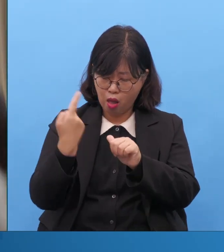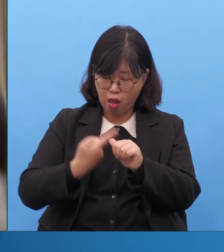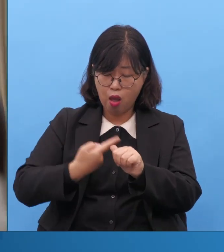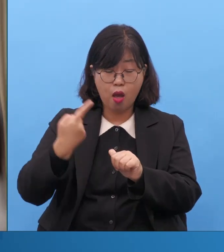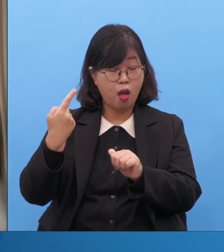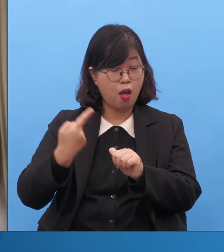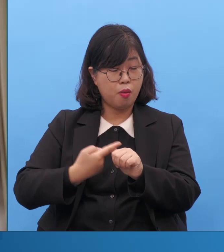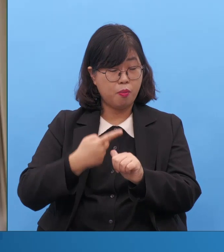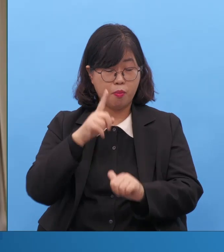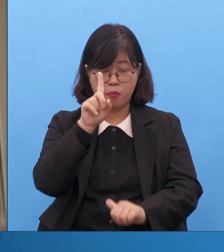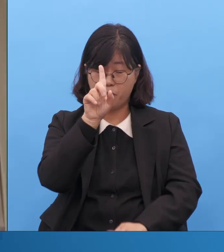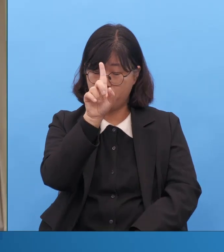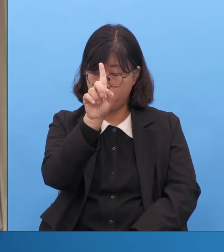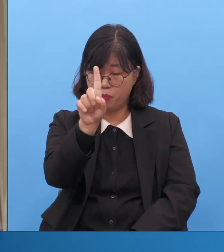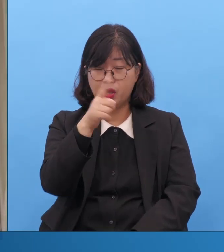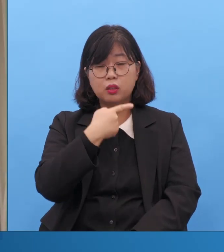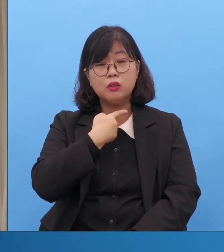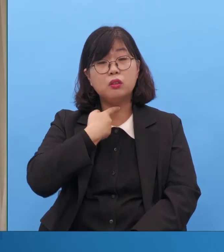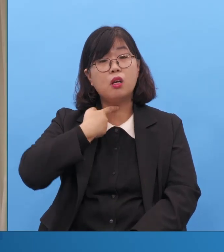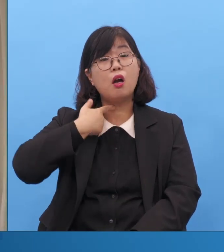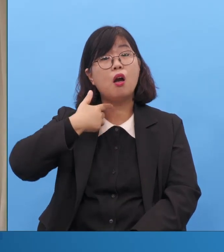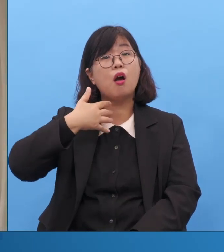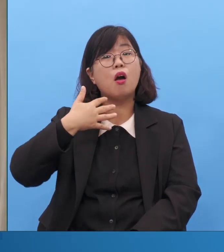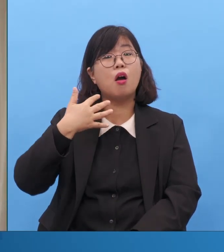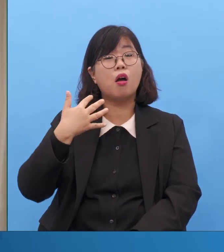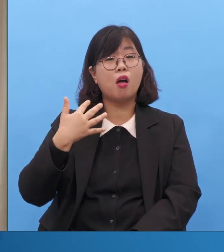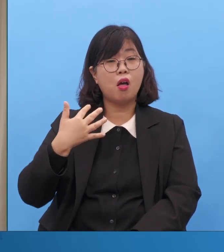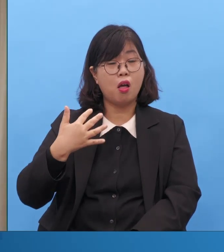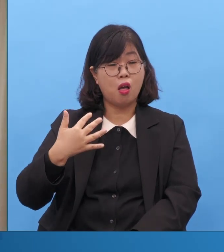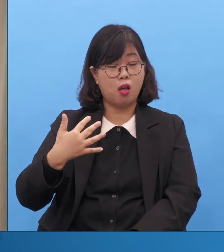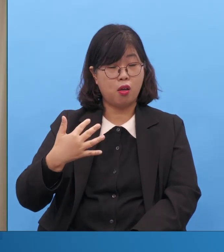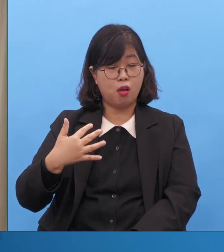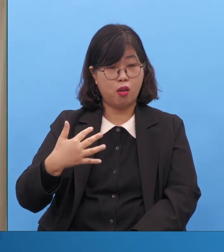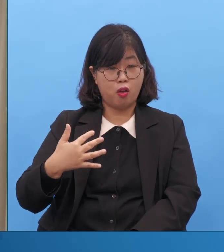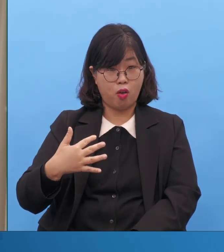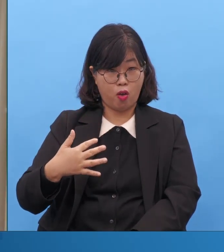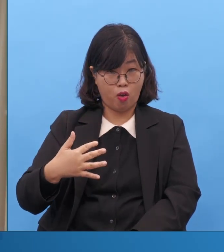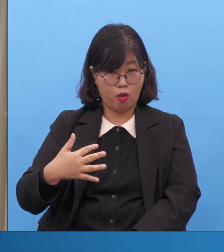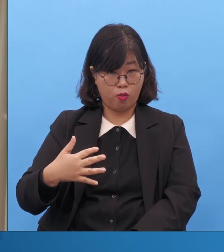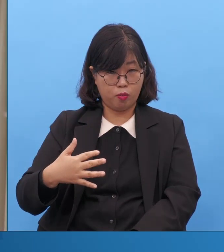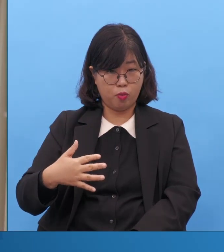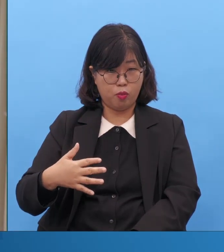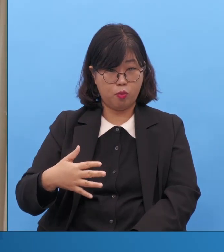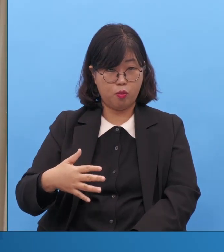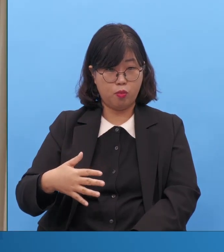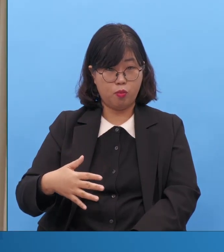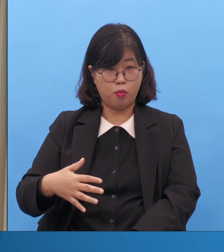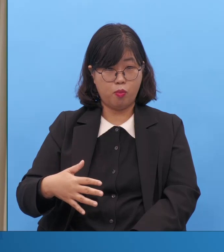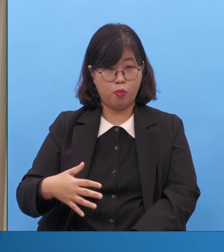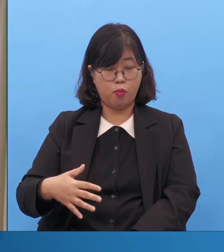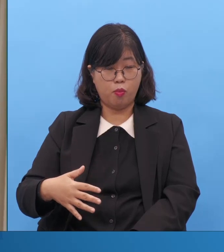한번도 책망치다니 하시고